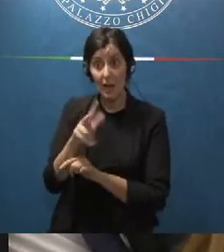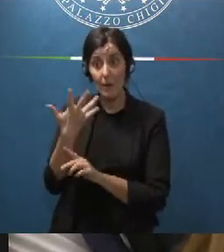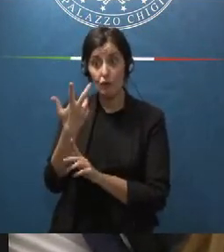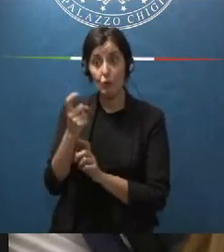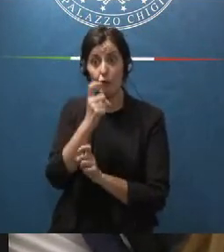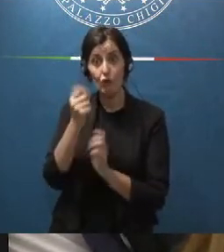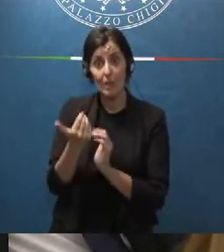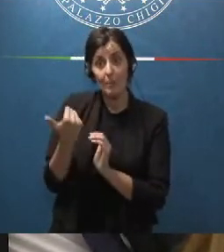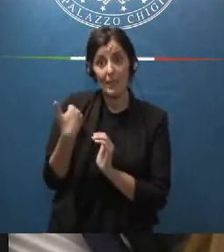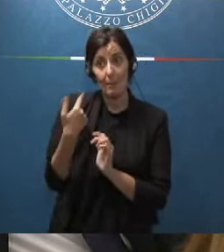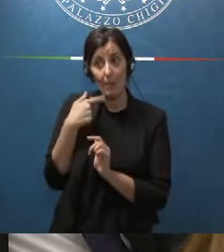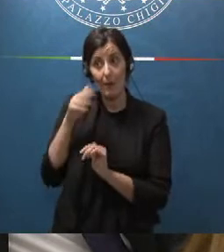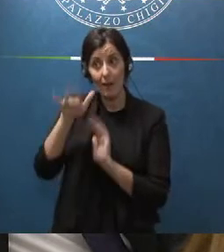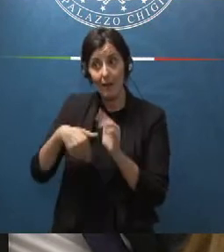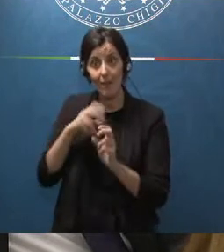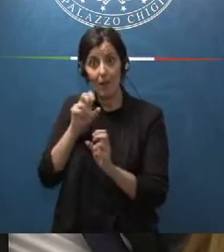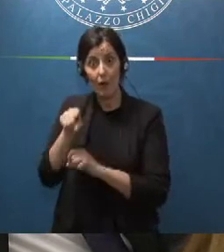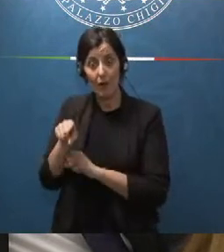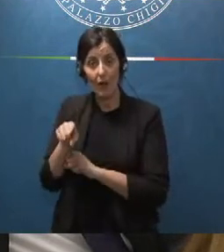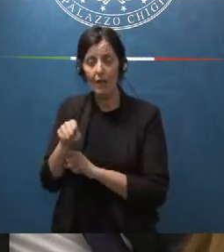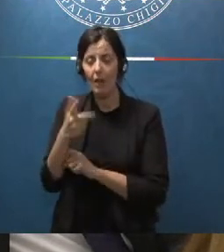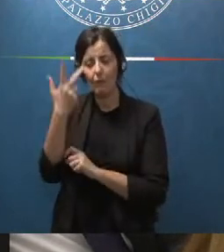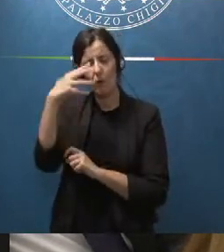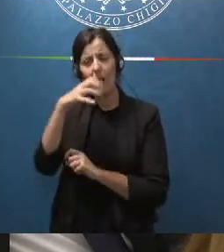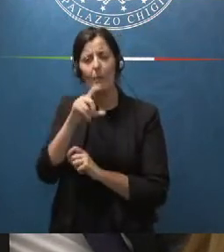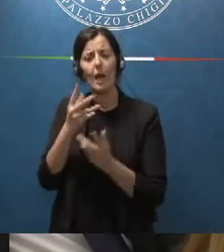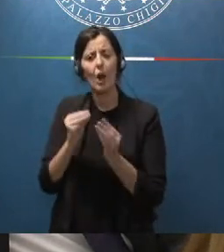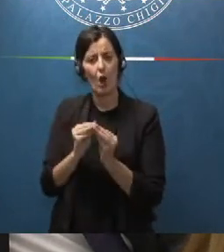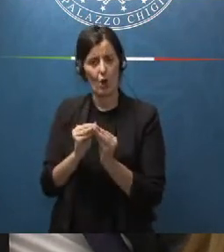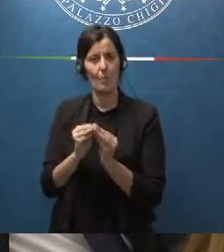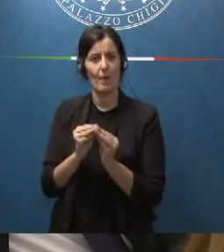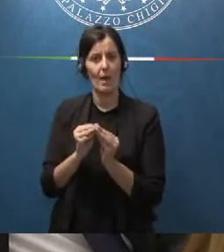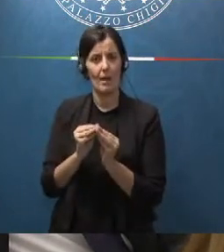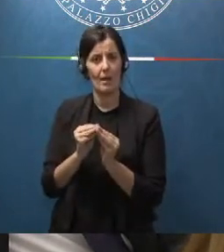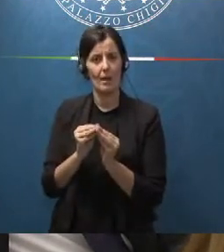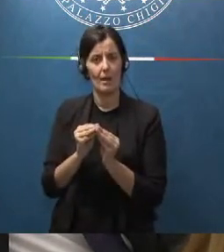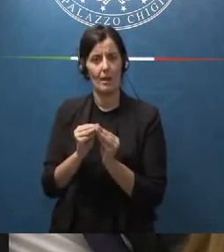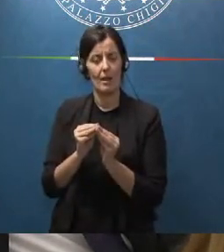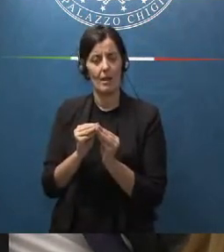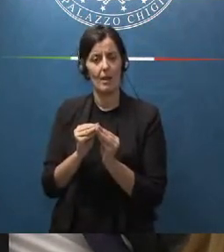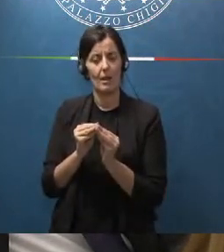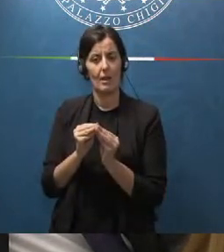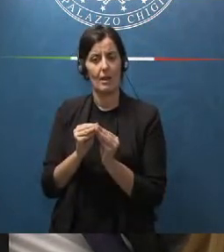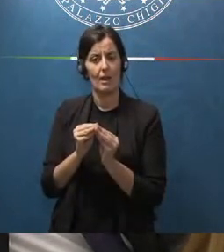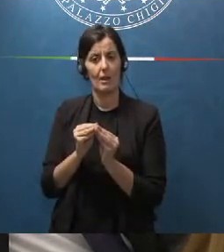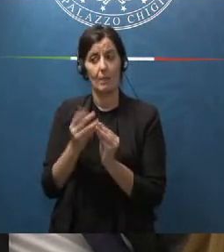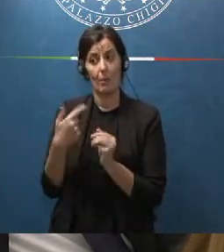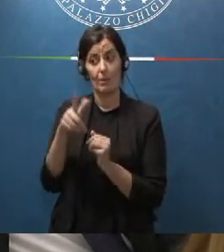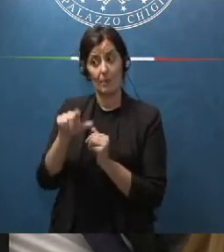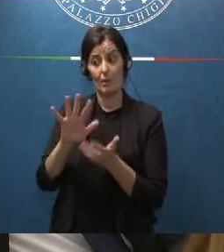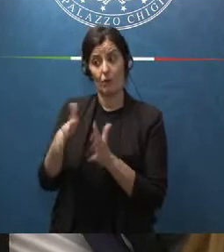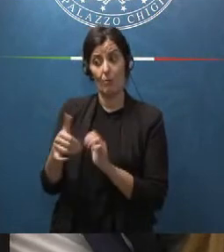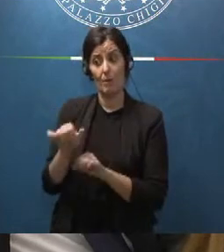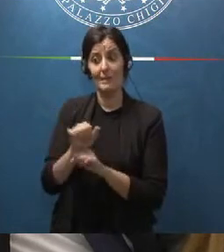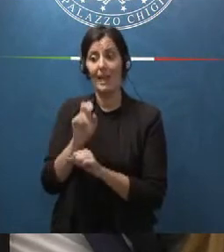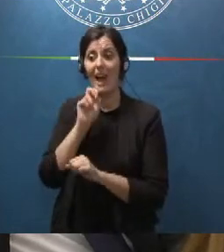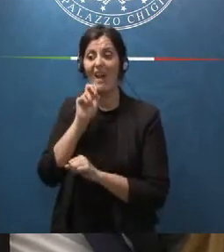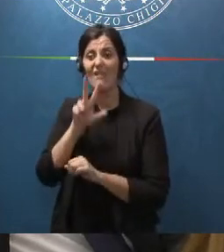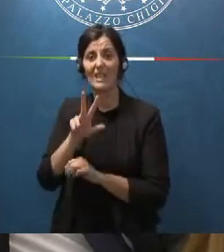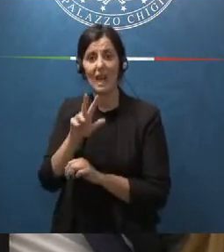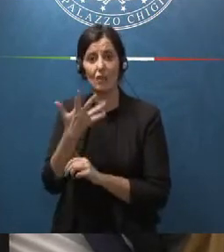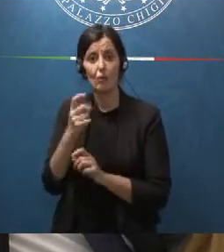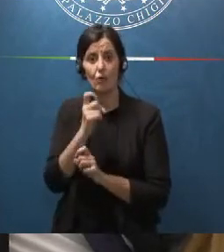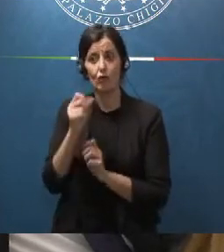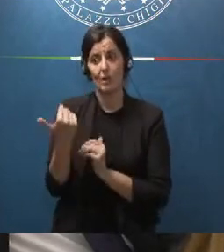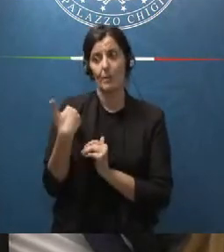giorni prima per interrogarla voglio capire come si fa poi a arrestare questa persona se viene avvisata cinque giorni